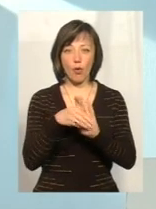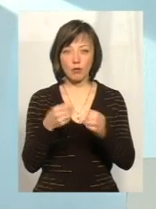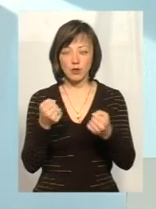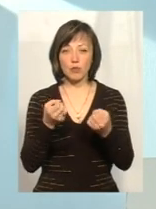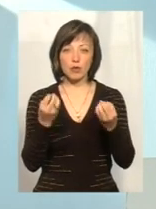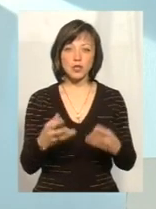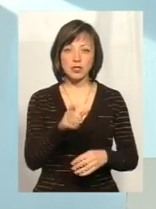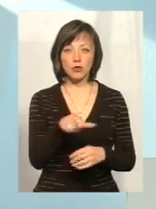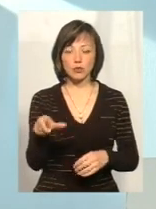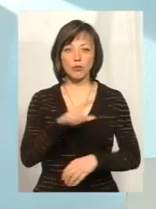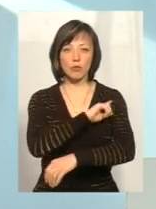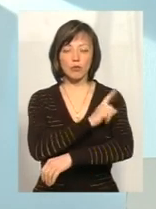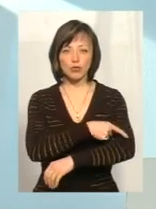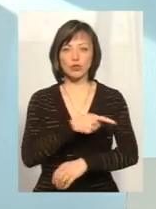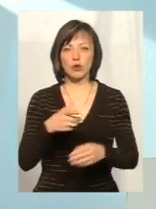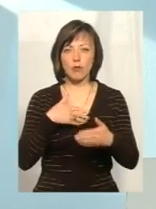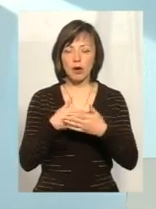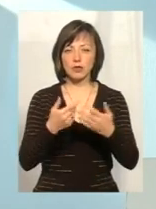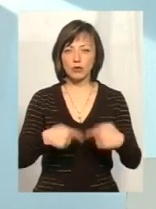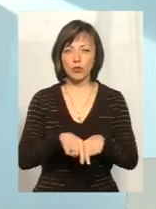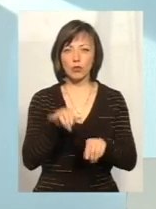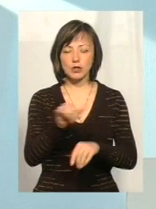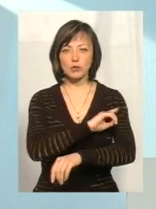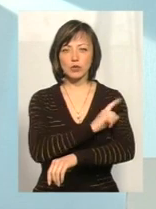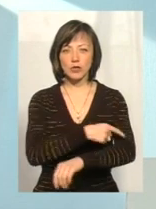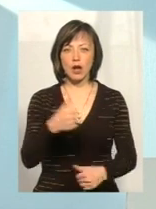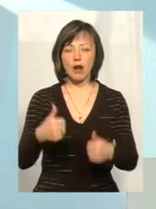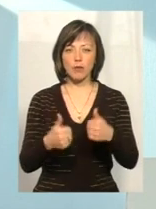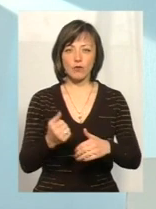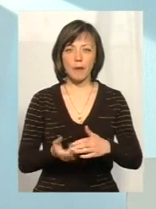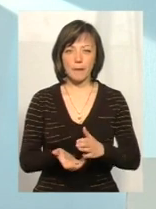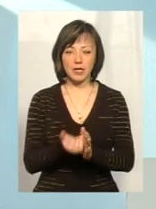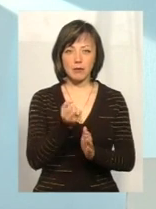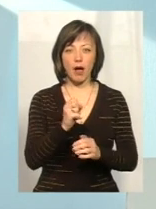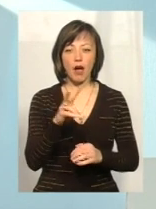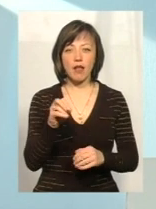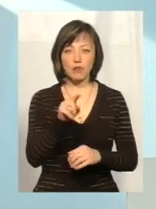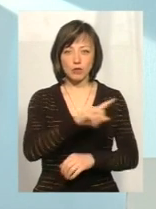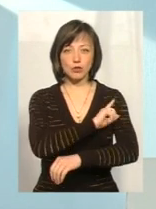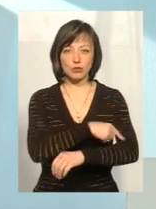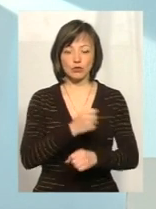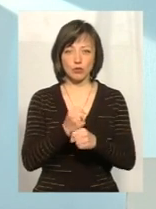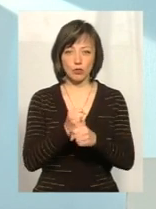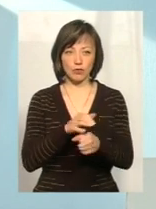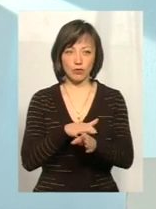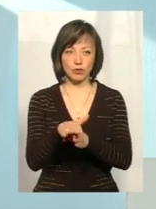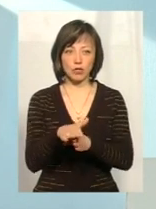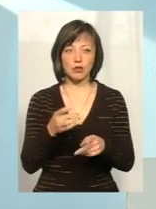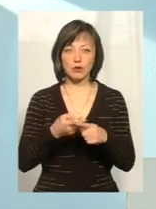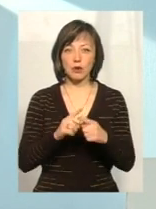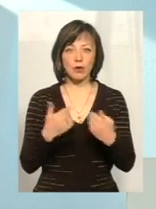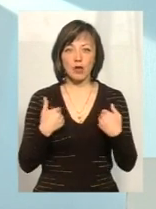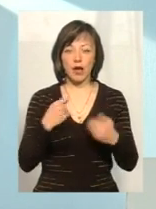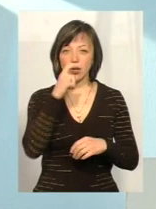є в нас потужні громадські організації, в них потужна грантова підтримка. Але вони і потужну роботу роблять. Тому я